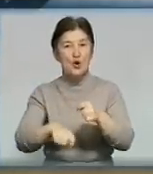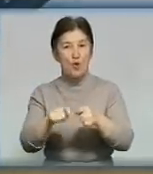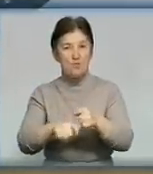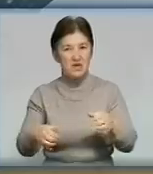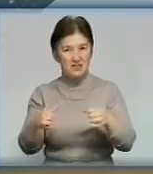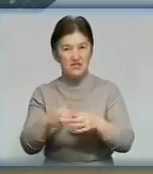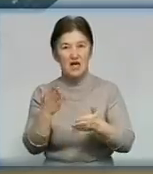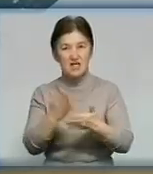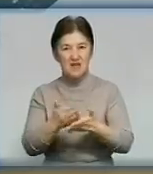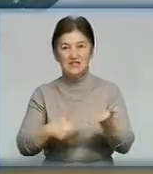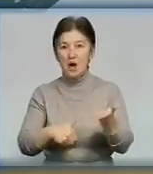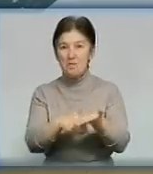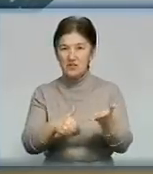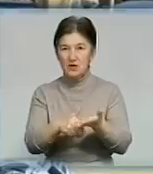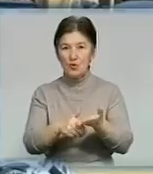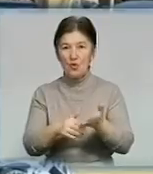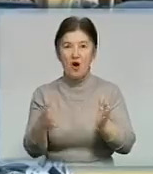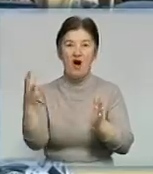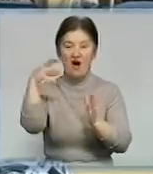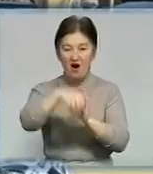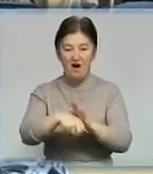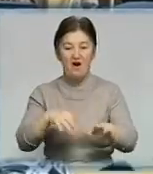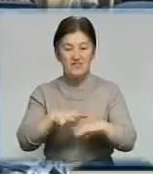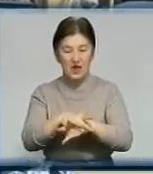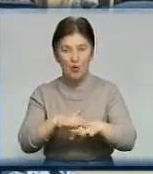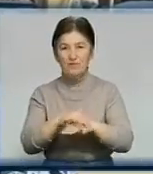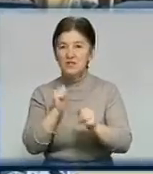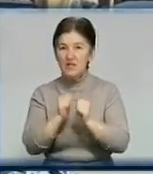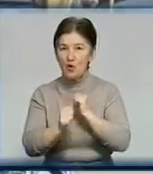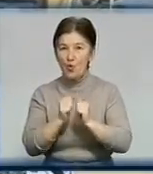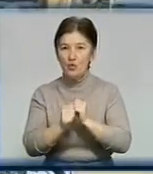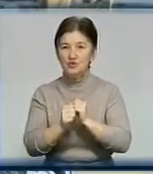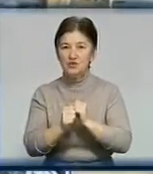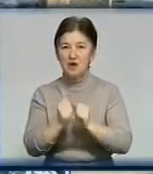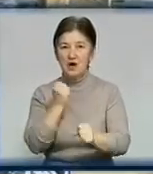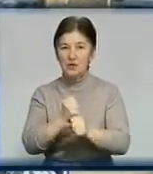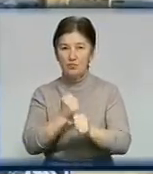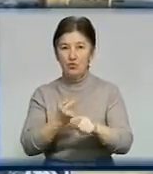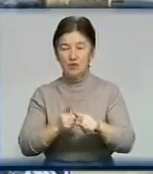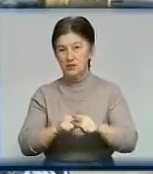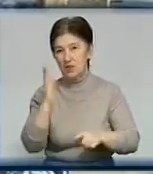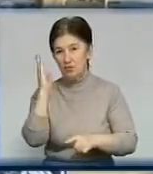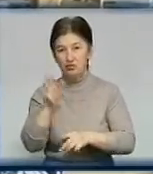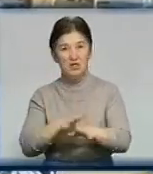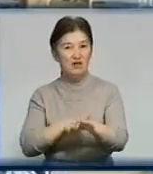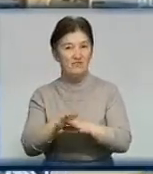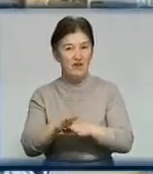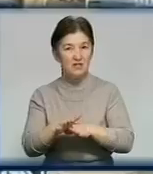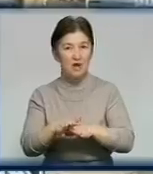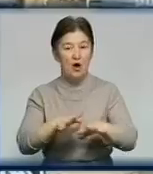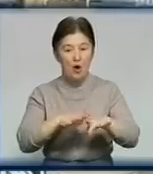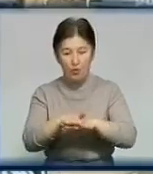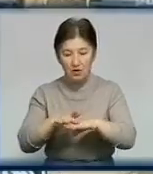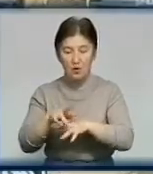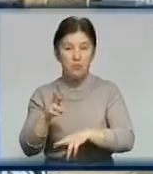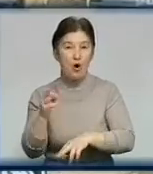регіонального розвитку, обраховується кожна робота, яка була виконана, обраховується по